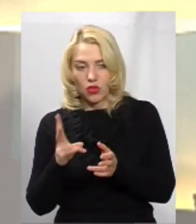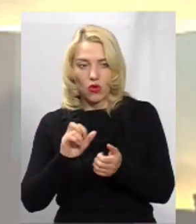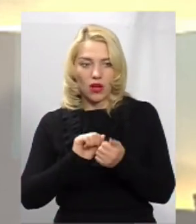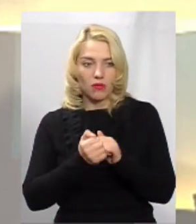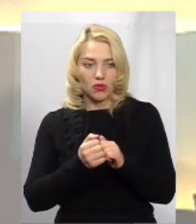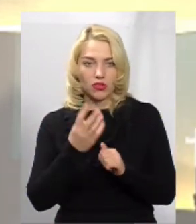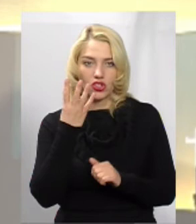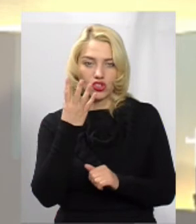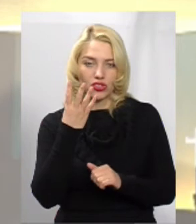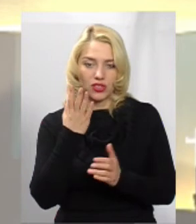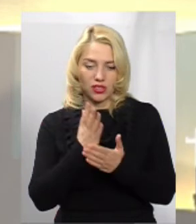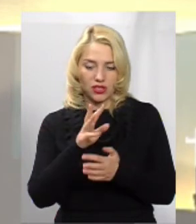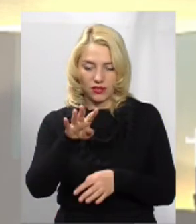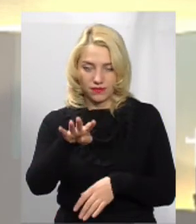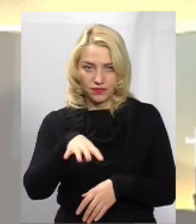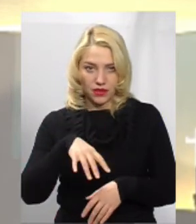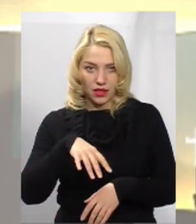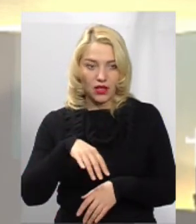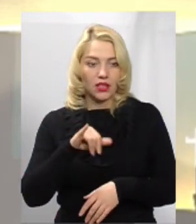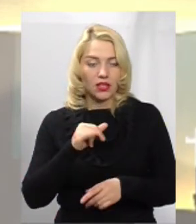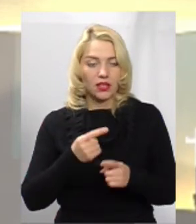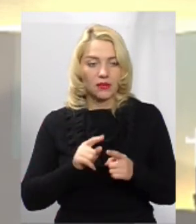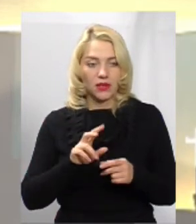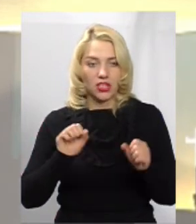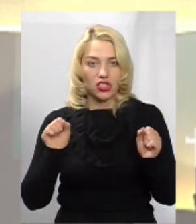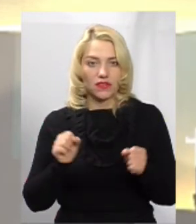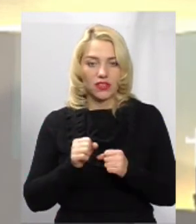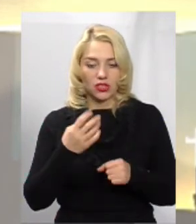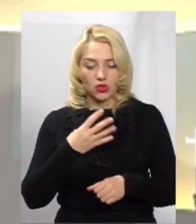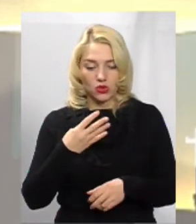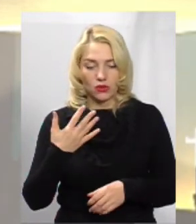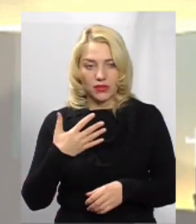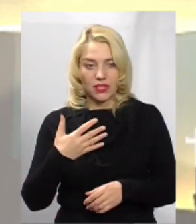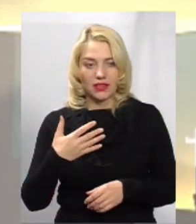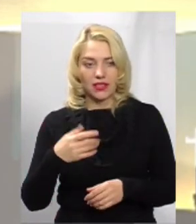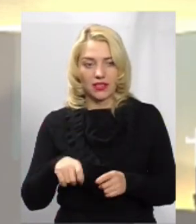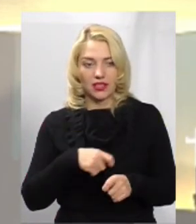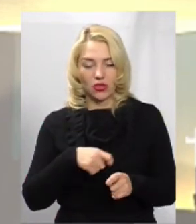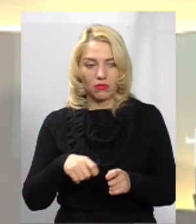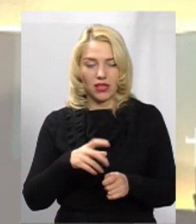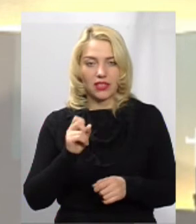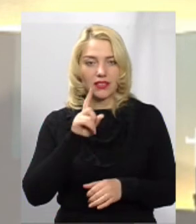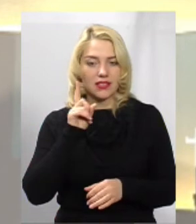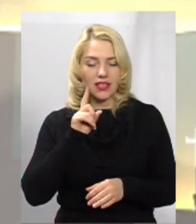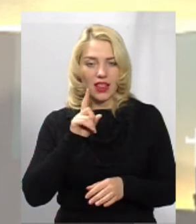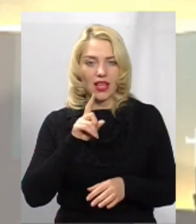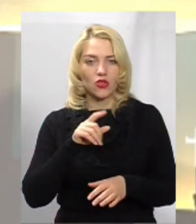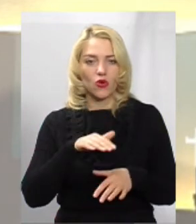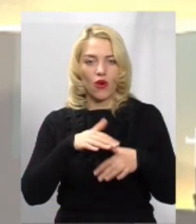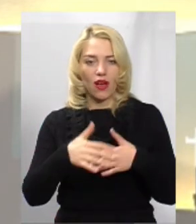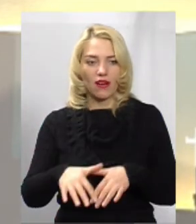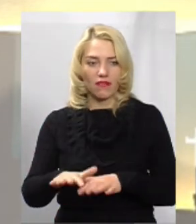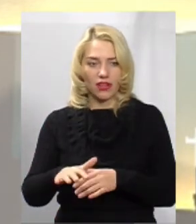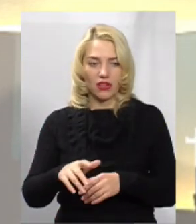'янецька їде в 4 смуги. Їде в 4 смуги при швидкості 40-50 кілометрів на зелену хвилю. Вона